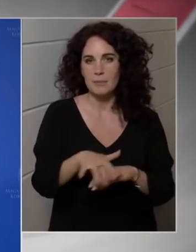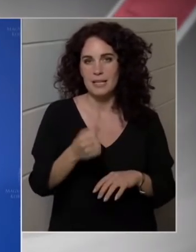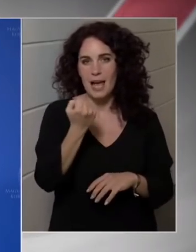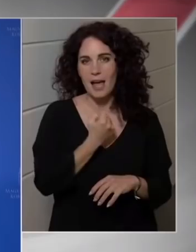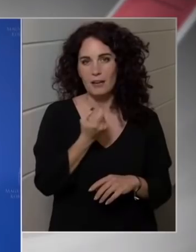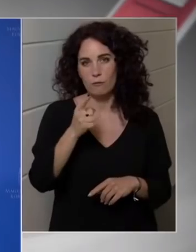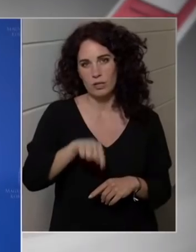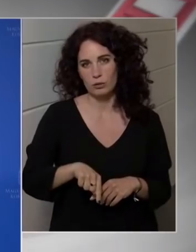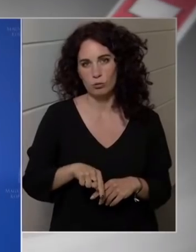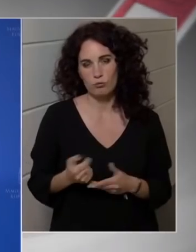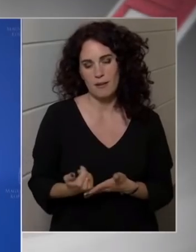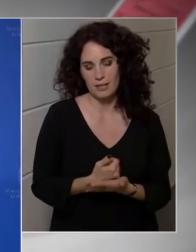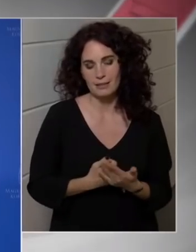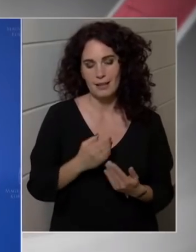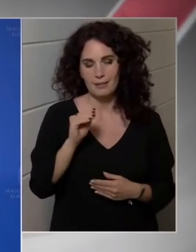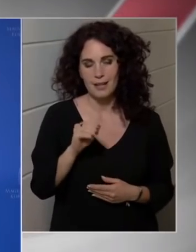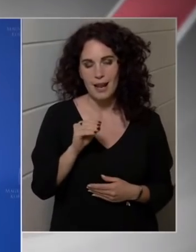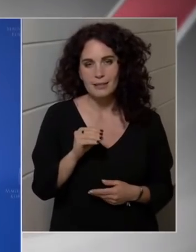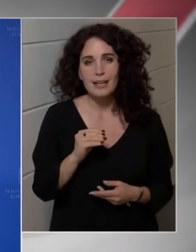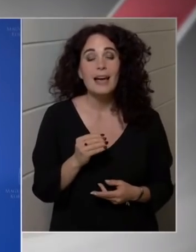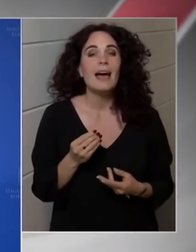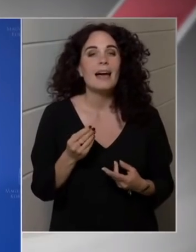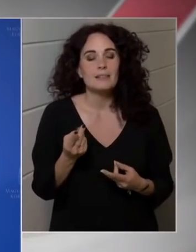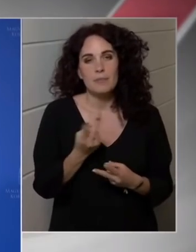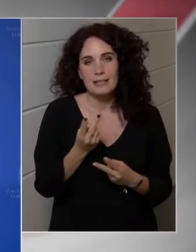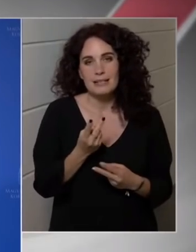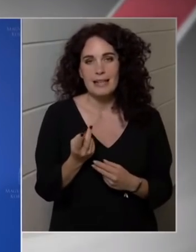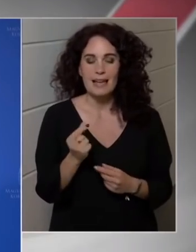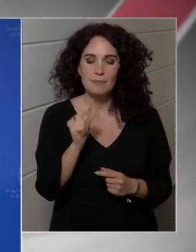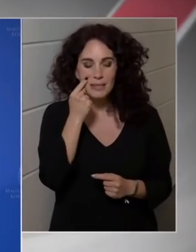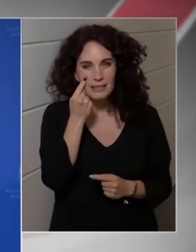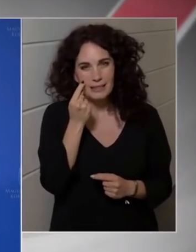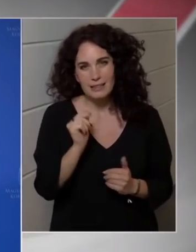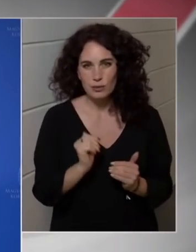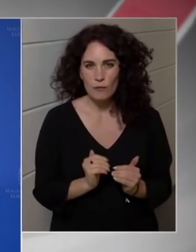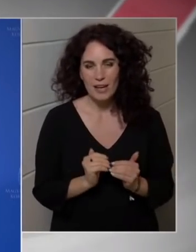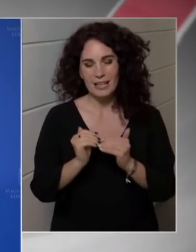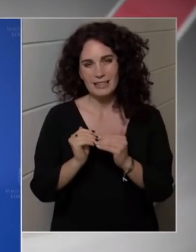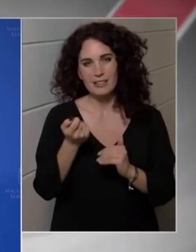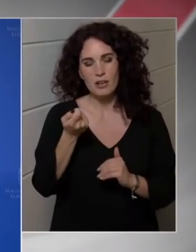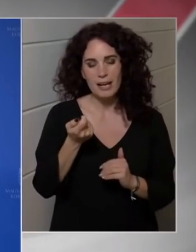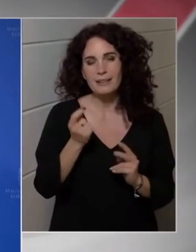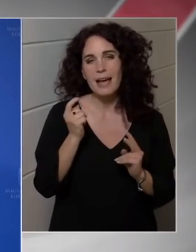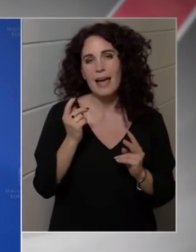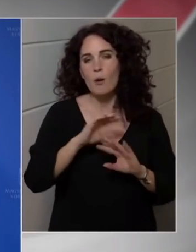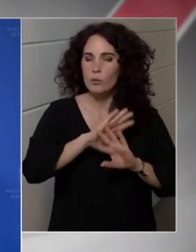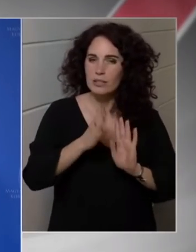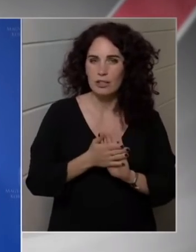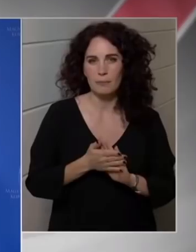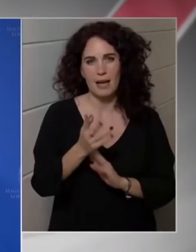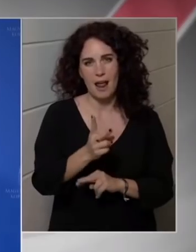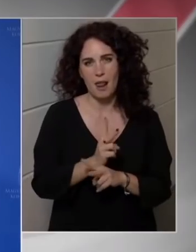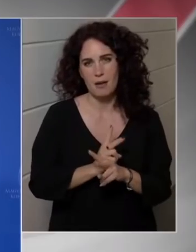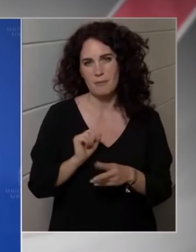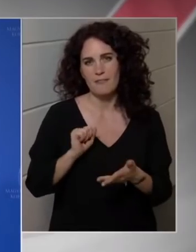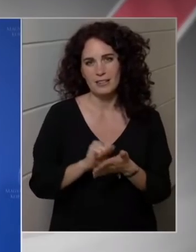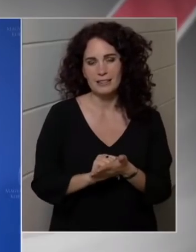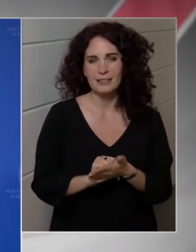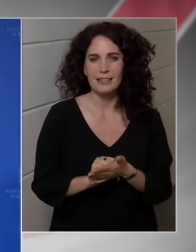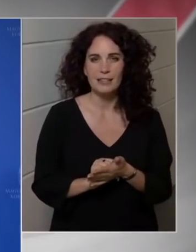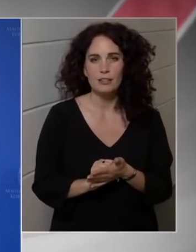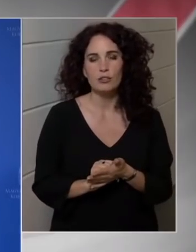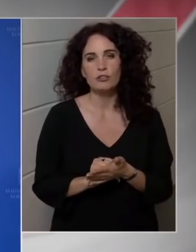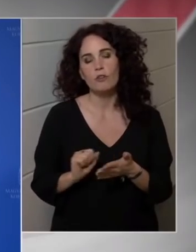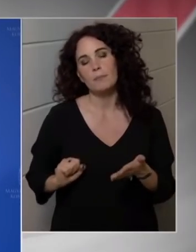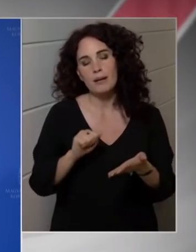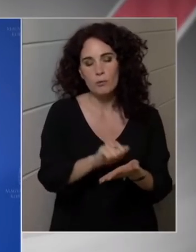háborús helyzet, biztos, hogy nem tettünk volna meg. Ez a beruházások egy évvel történő elhalasztása, de a jövő évben ez is mint egy 800 milliárd forintos